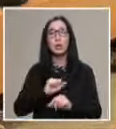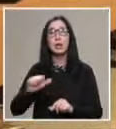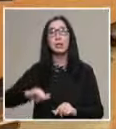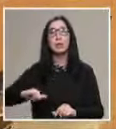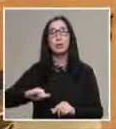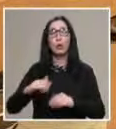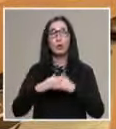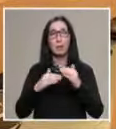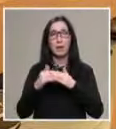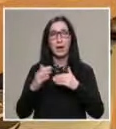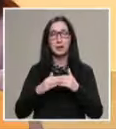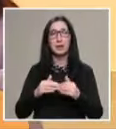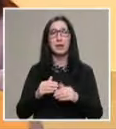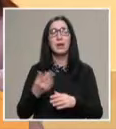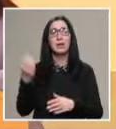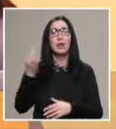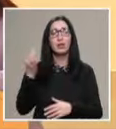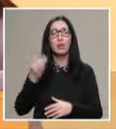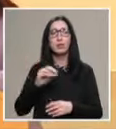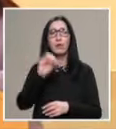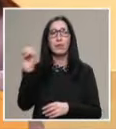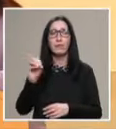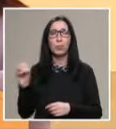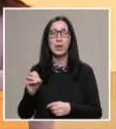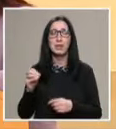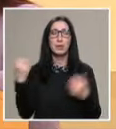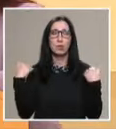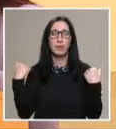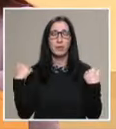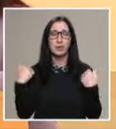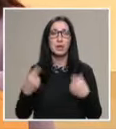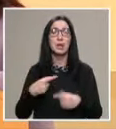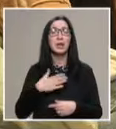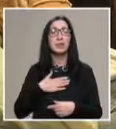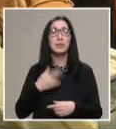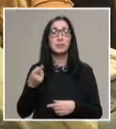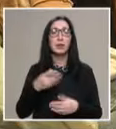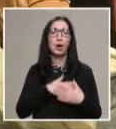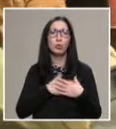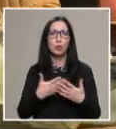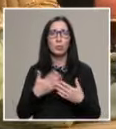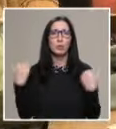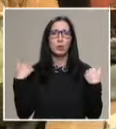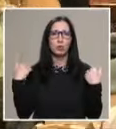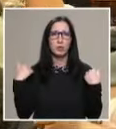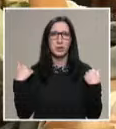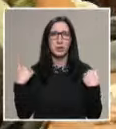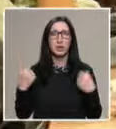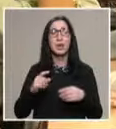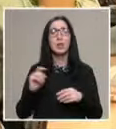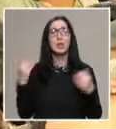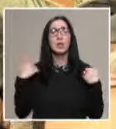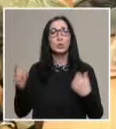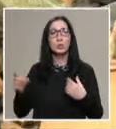практики, най-очесто в европейски университети. Ние сме един от любимите университети на